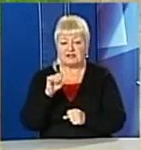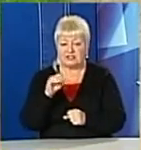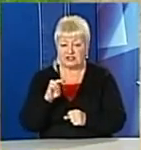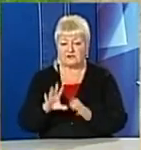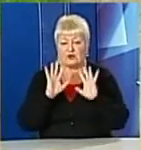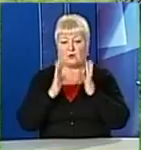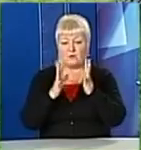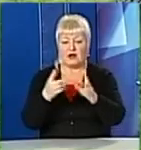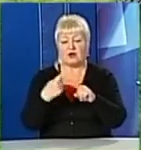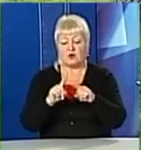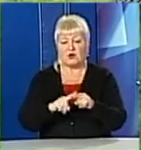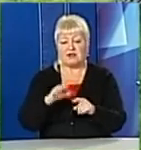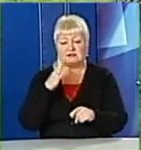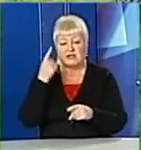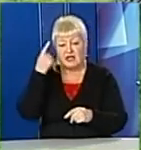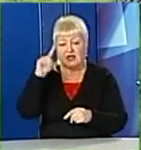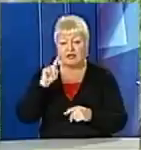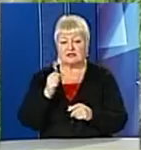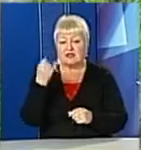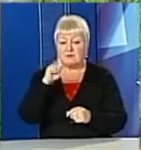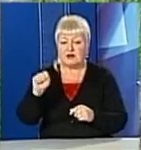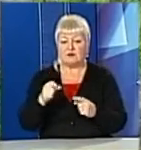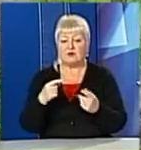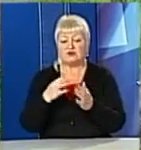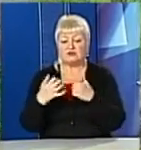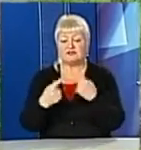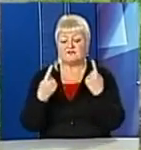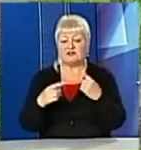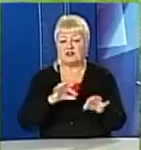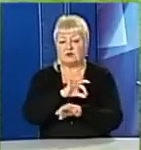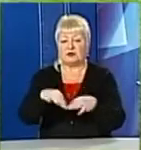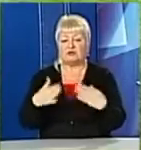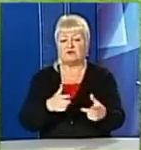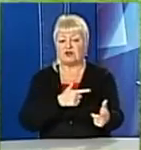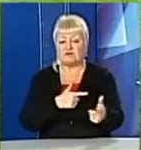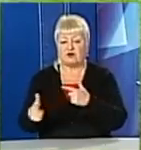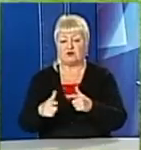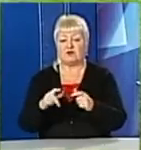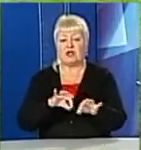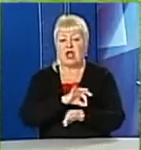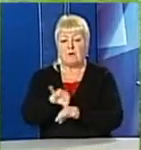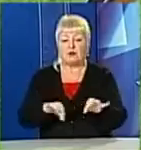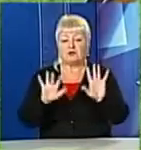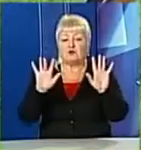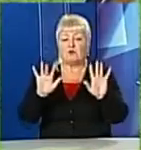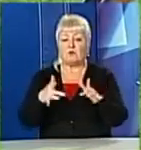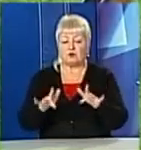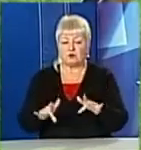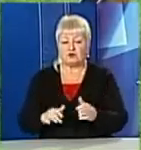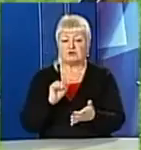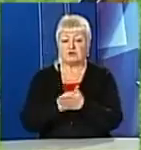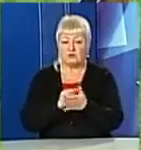ідея-переможець серед великих проєктів. Там вже виготовили проєктну кошторисну документацію, провели експертизу, однак